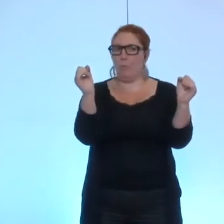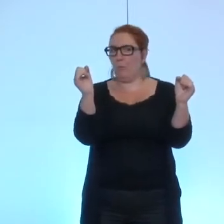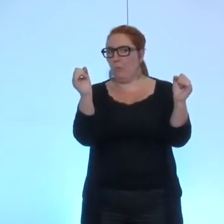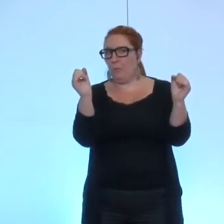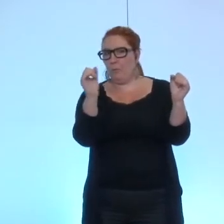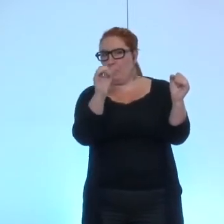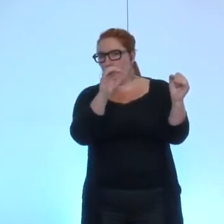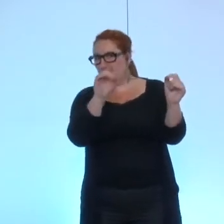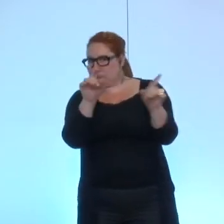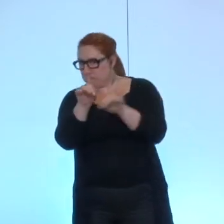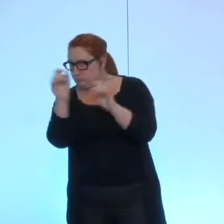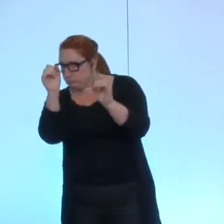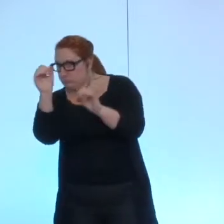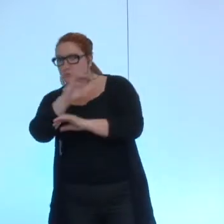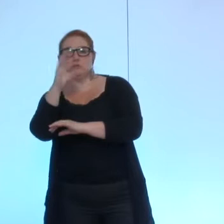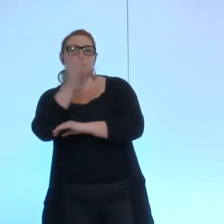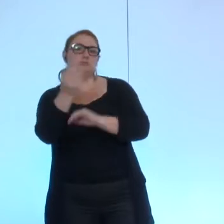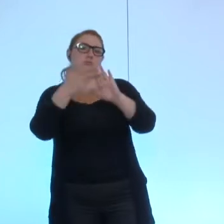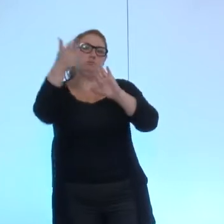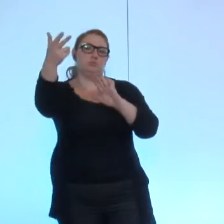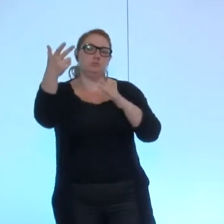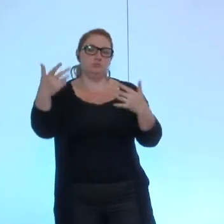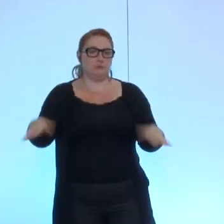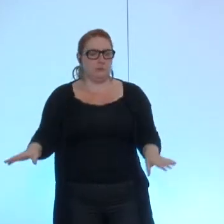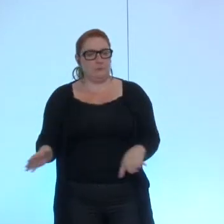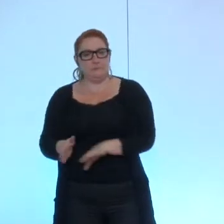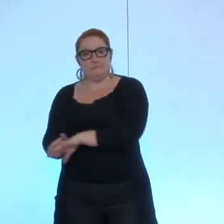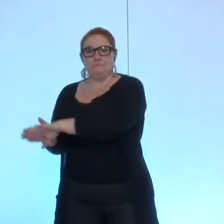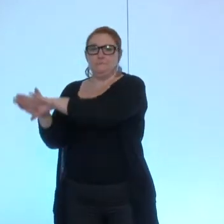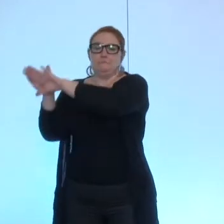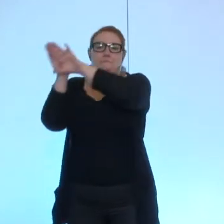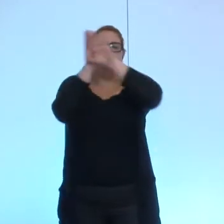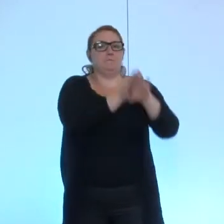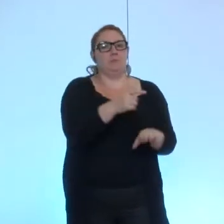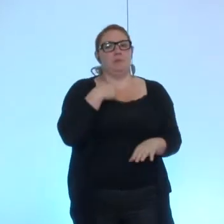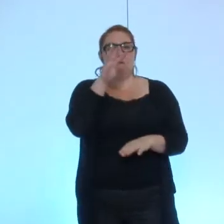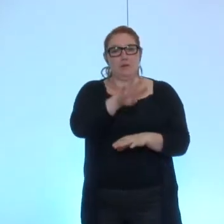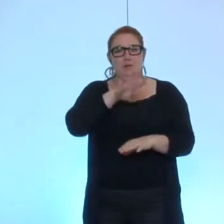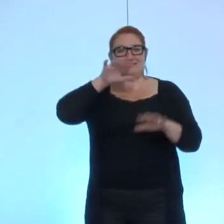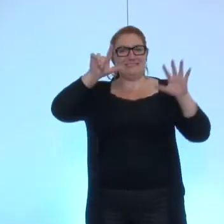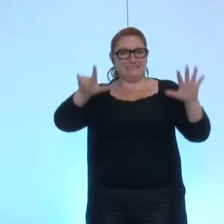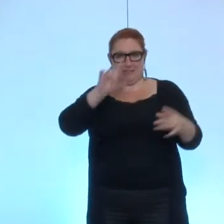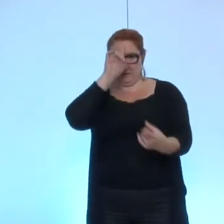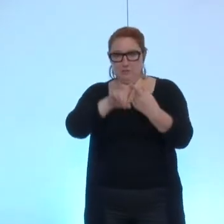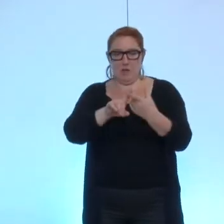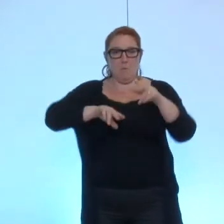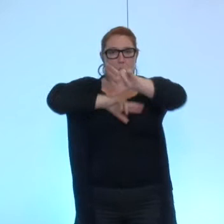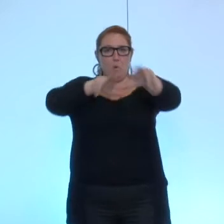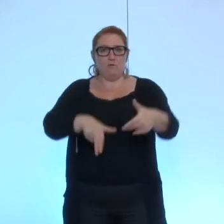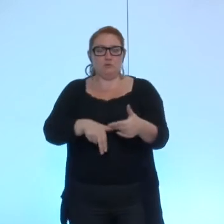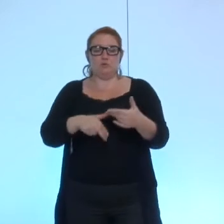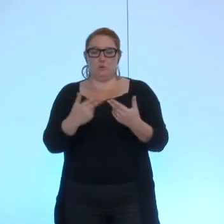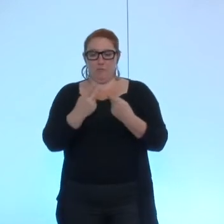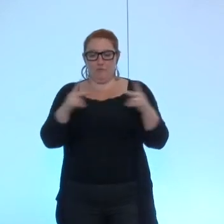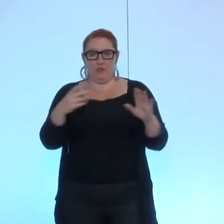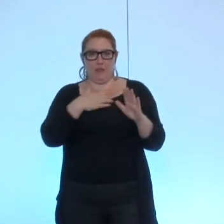pour également cette délibération est adoptée à l'unanimité la délibération numéro 47 porte sur la convention entre la ville